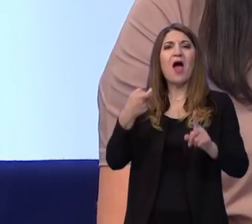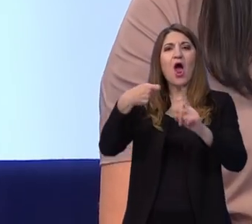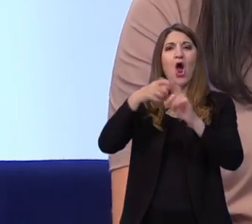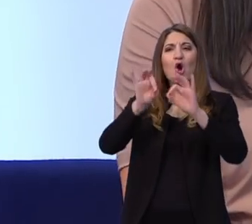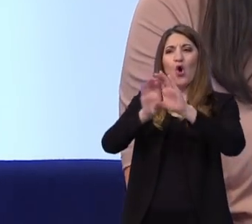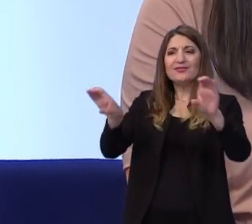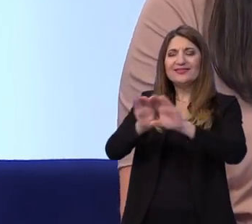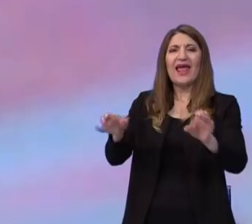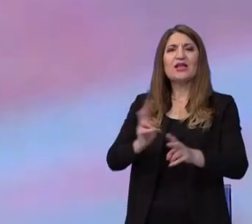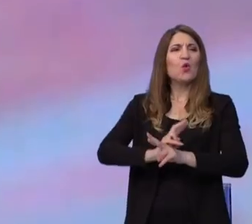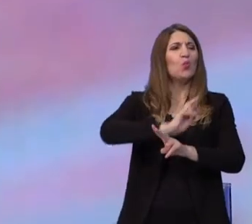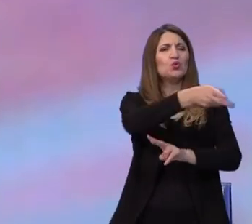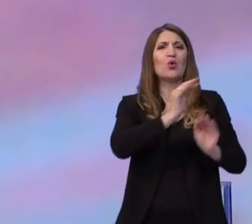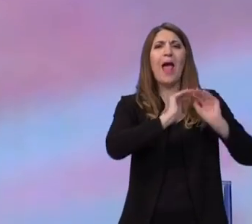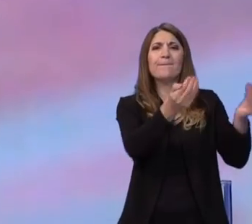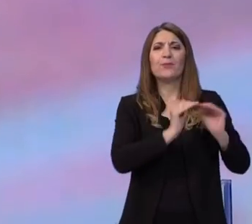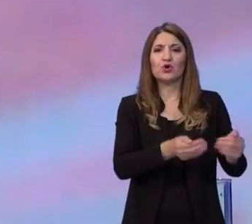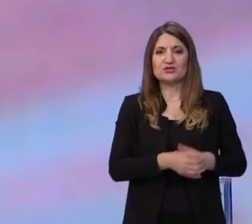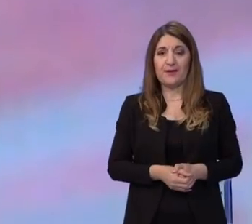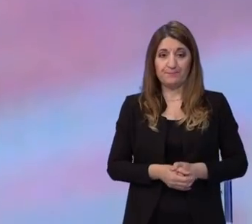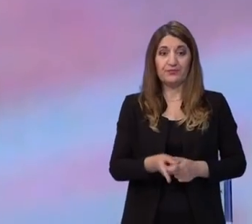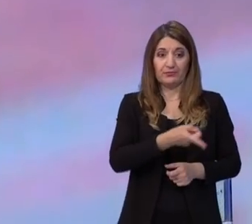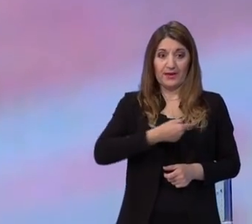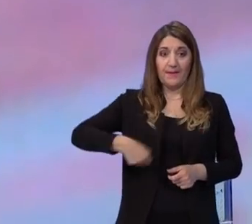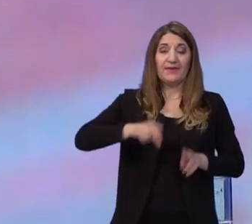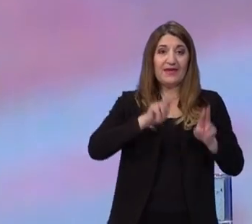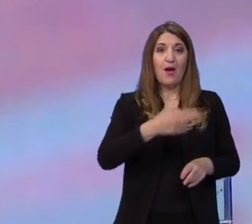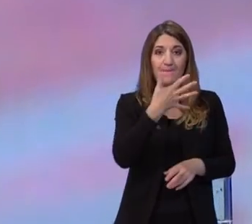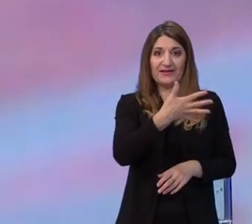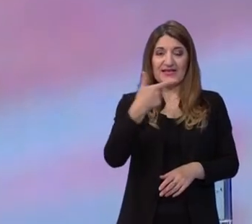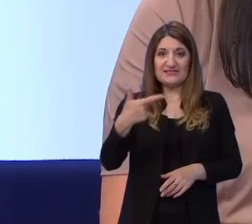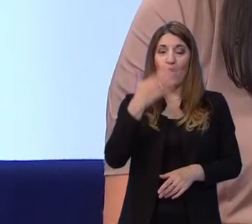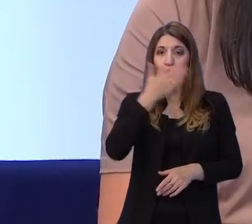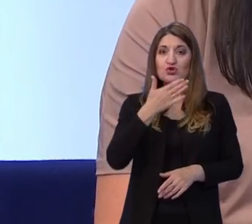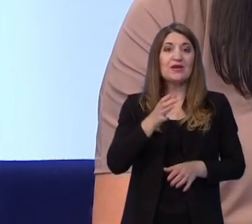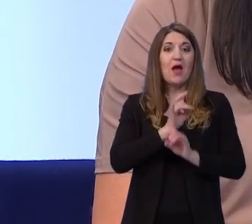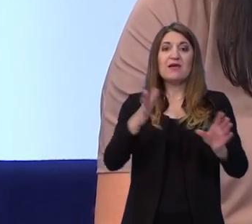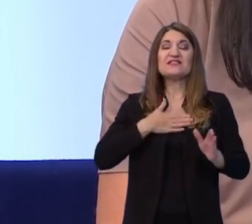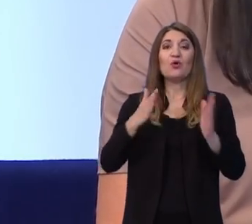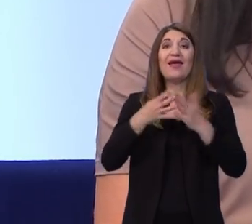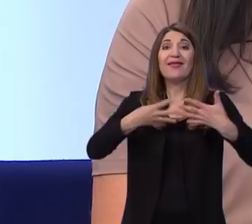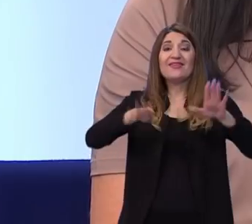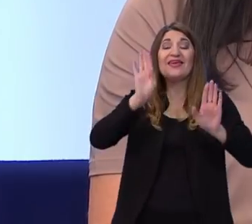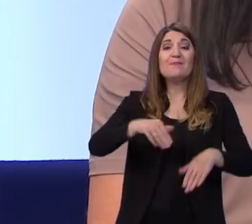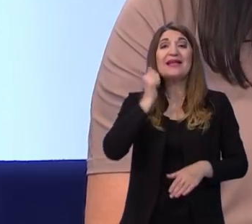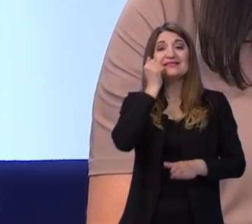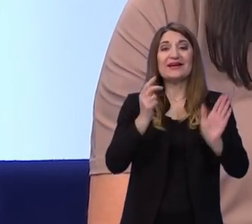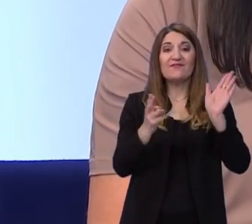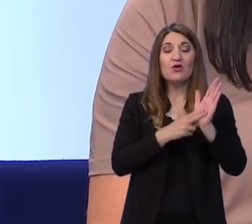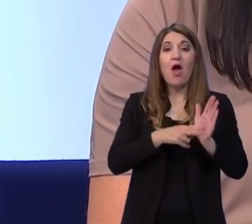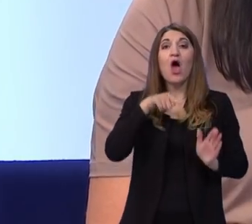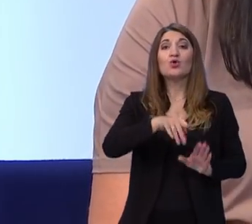zamijenskim prostorima? Da, mi imamo 52 učenika koji su ostali bez svojih domova. 19 ih je crveno, od njih je 15